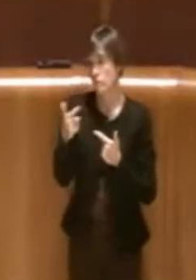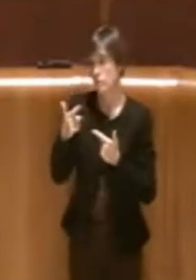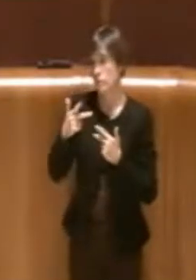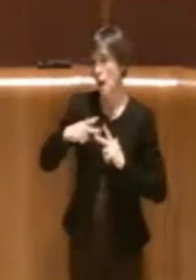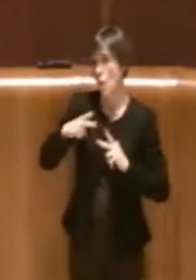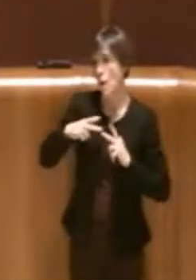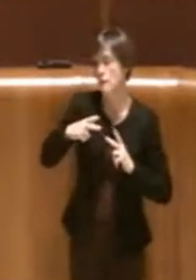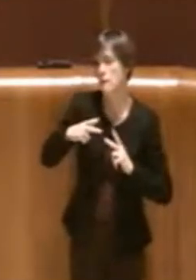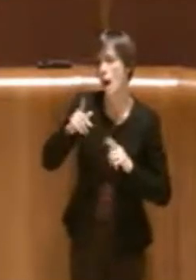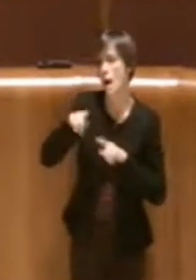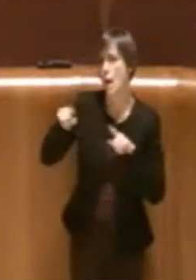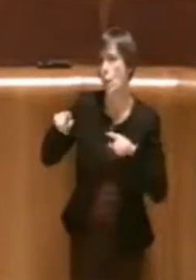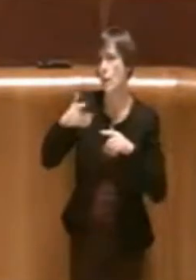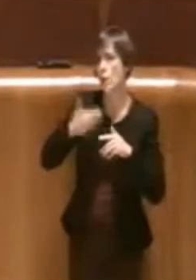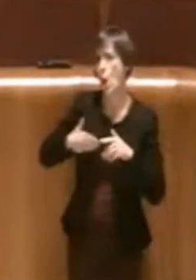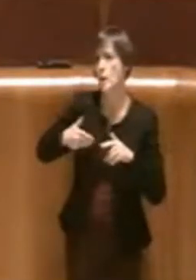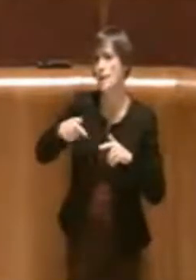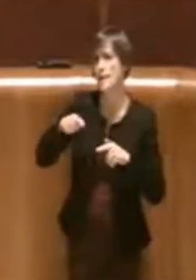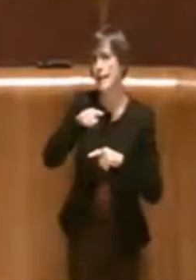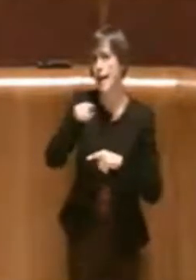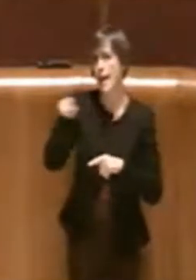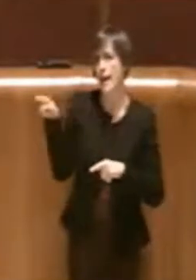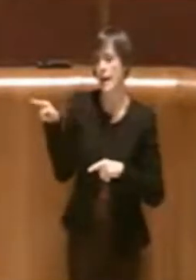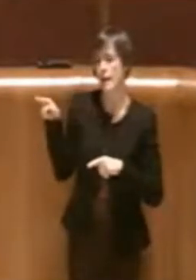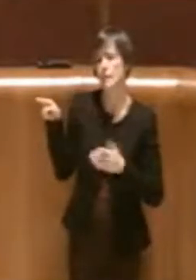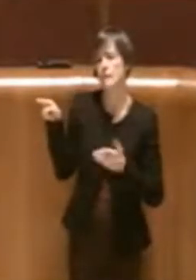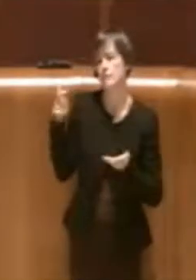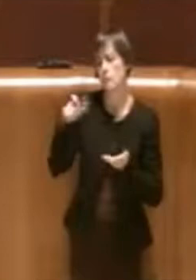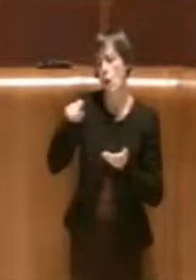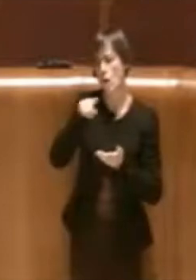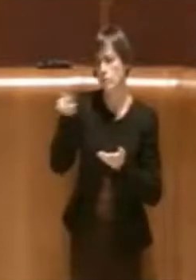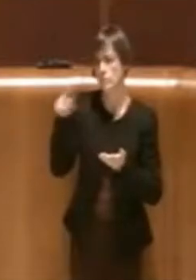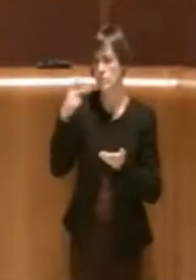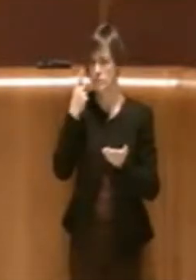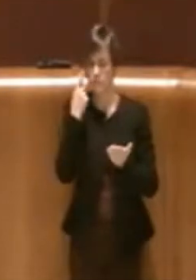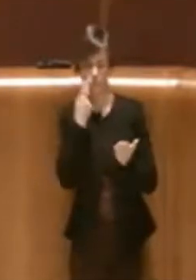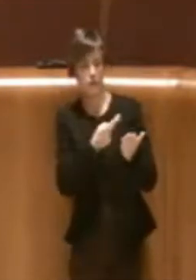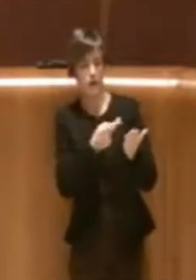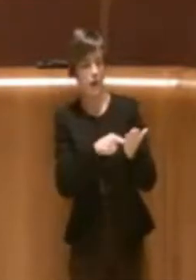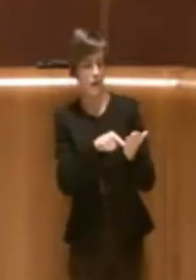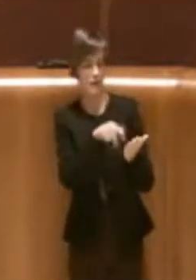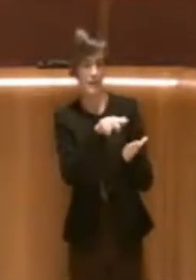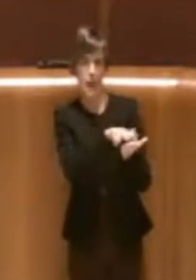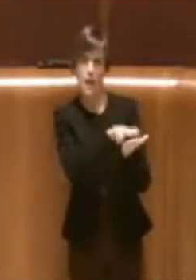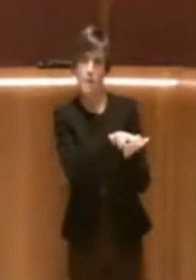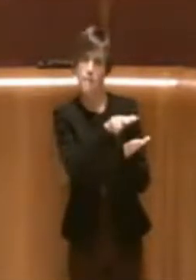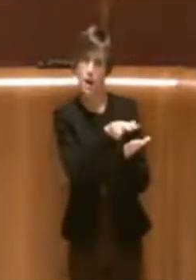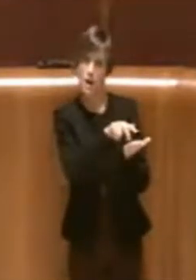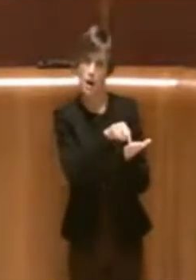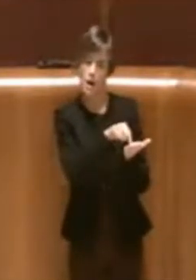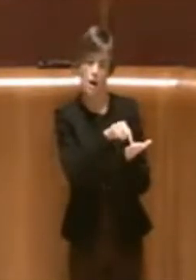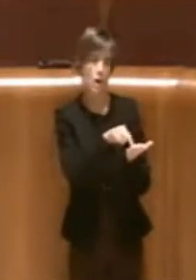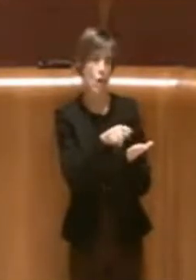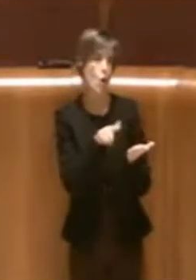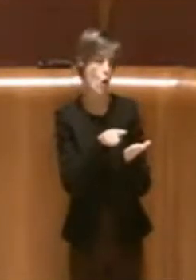consiglieri che hanno visto in questa delibera qualcosa di